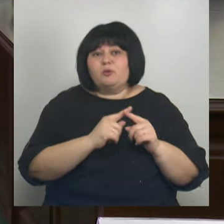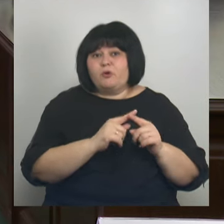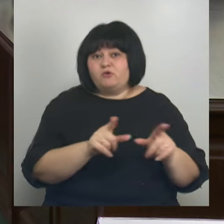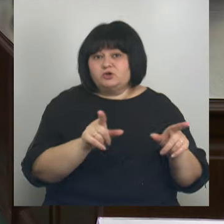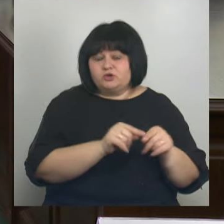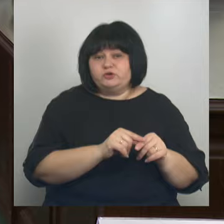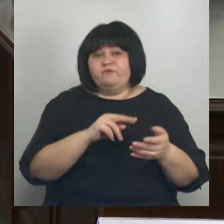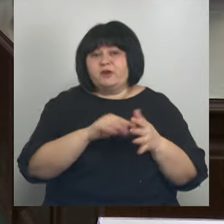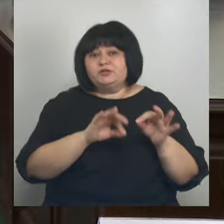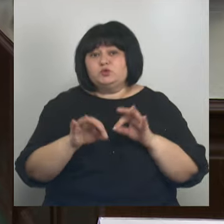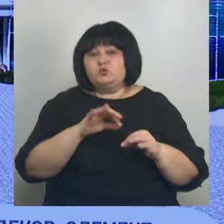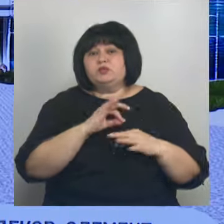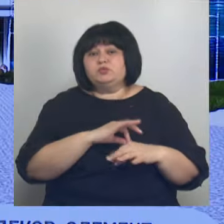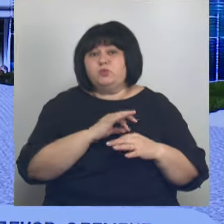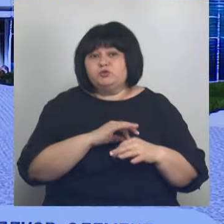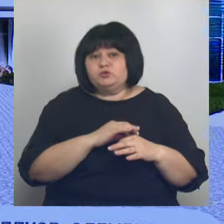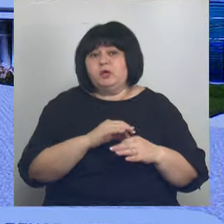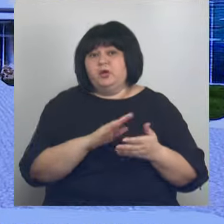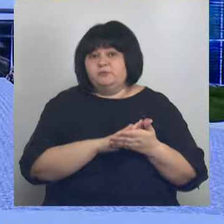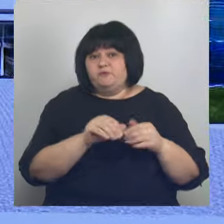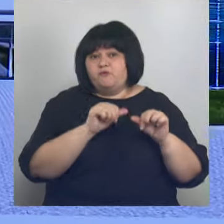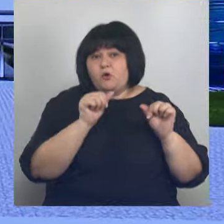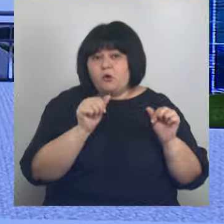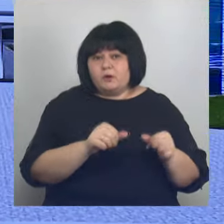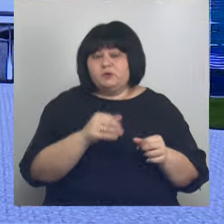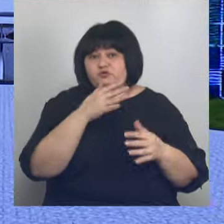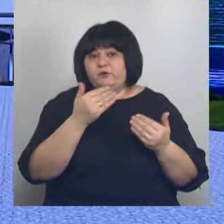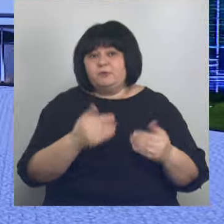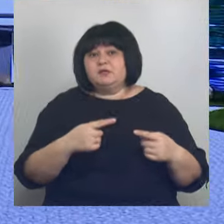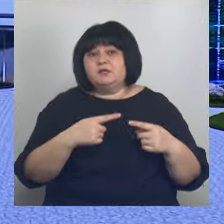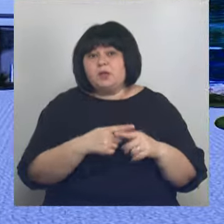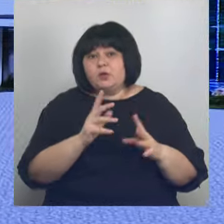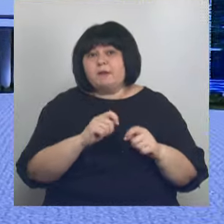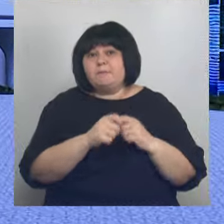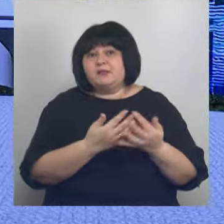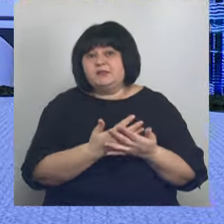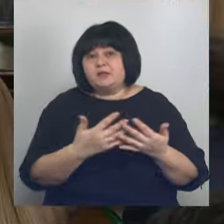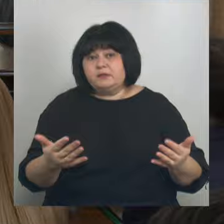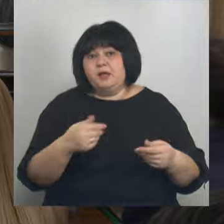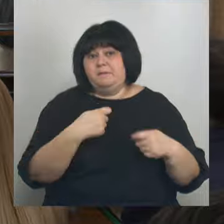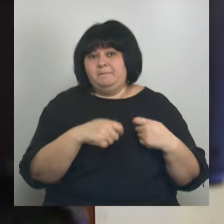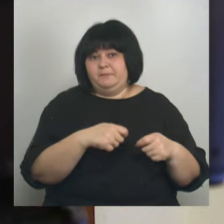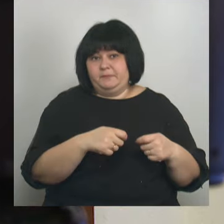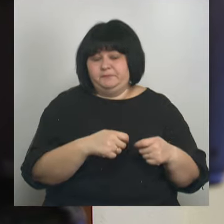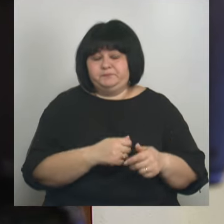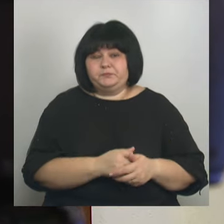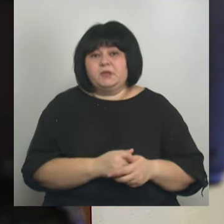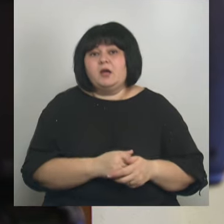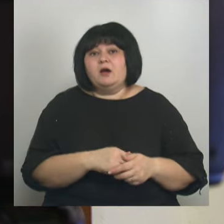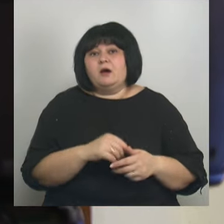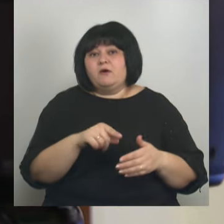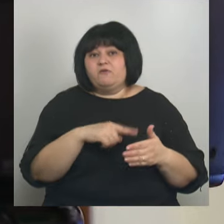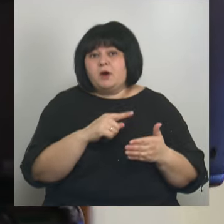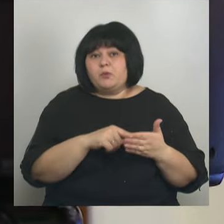архитектуре планируют использовать органические формы, современные технологии и материалы геопластику. Вопрос в